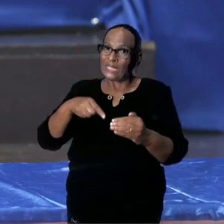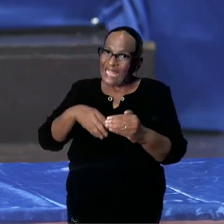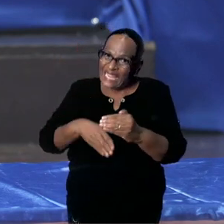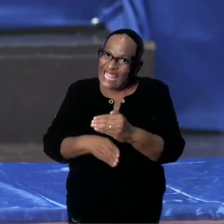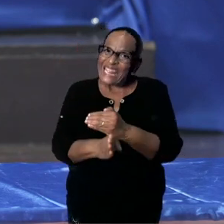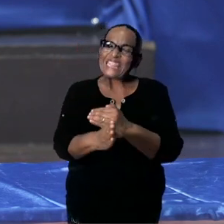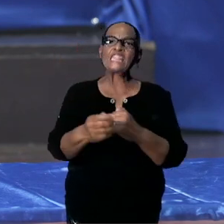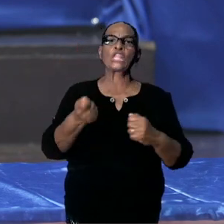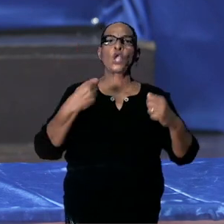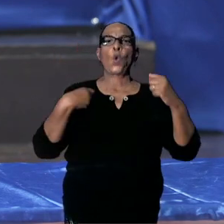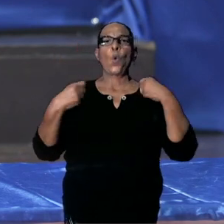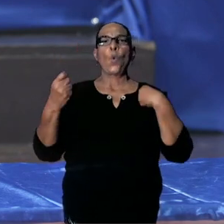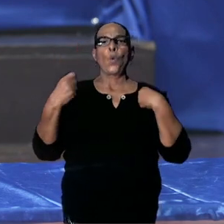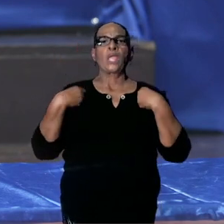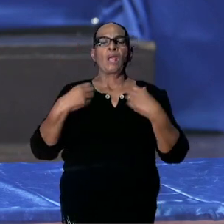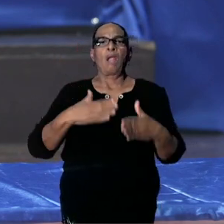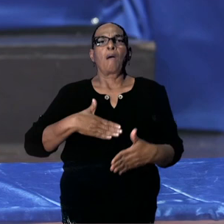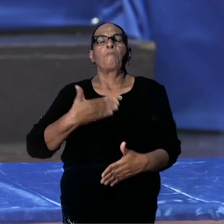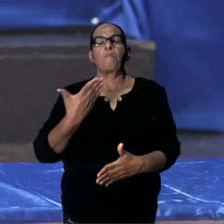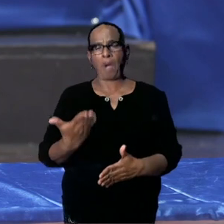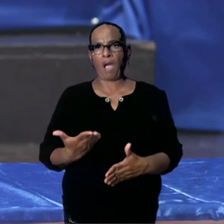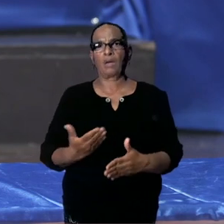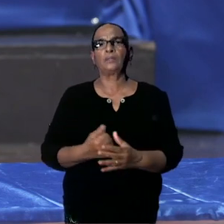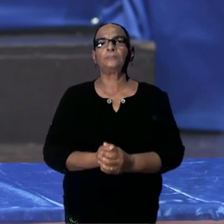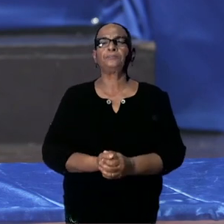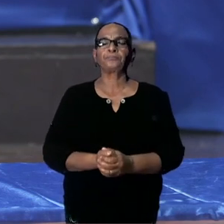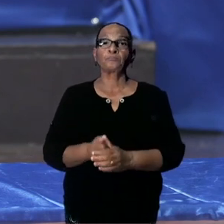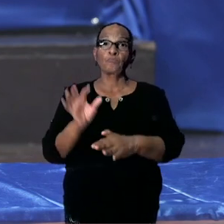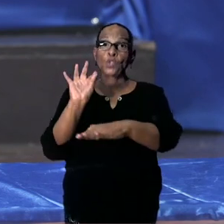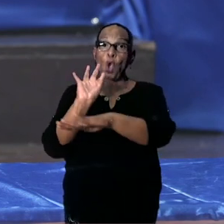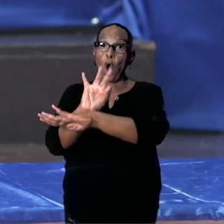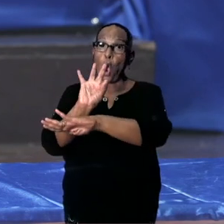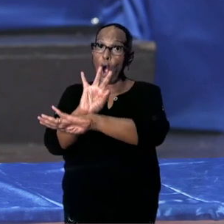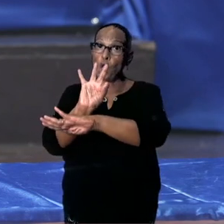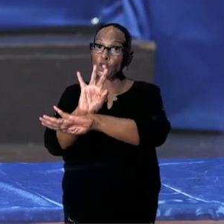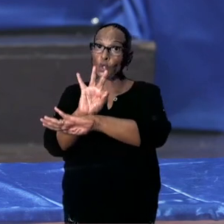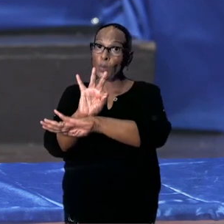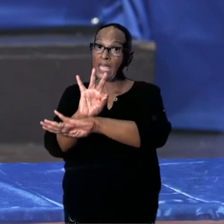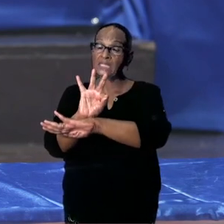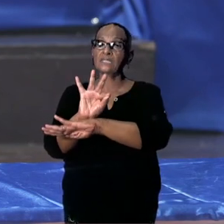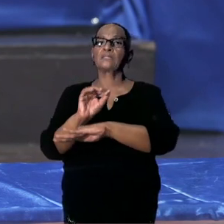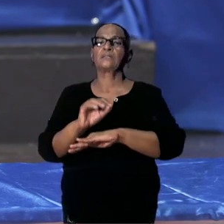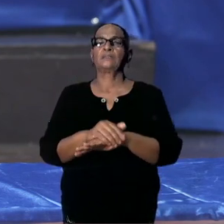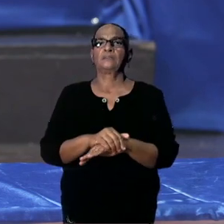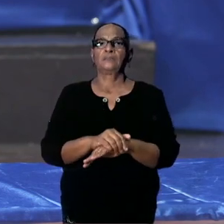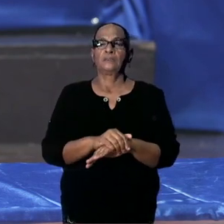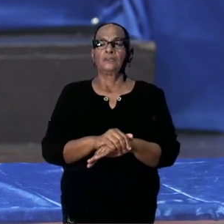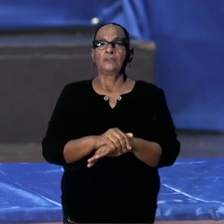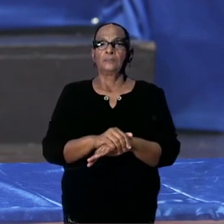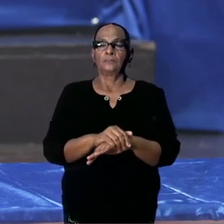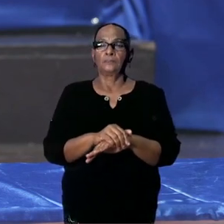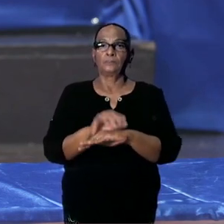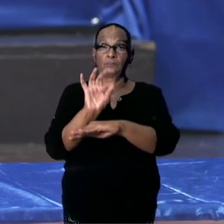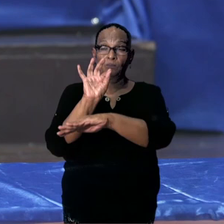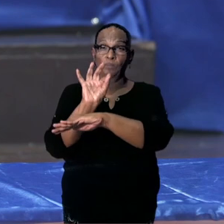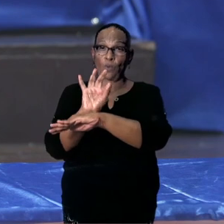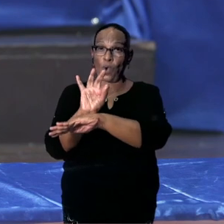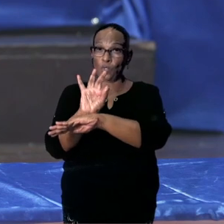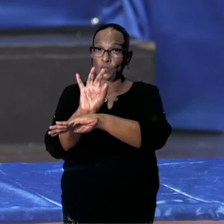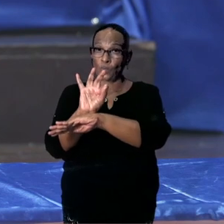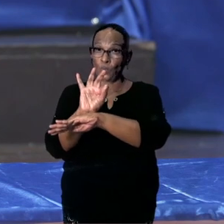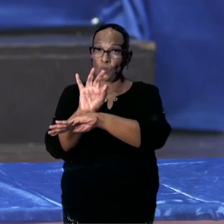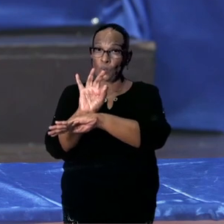Met betrekking tot het onderwijs kan ik u aangeven dat de